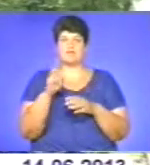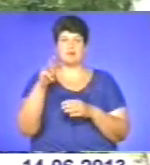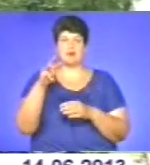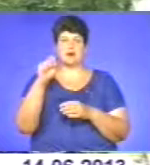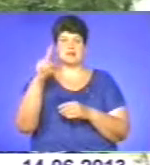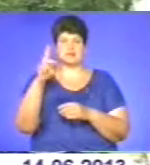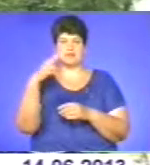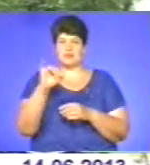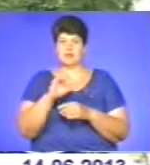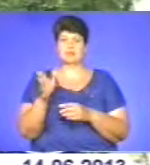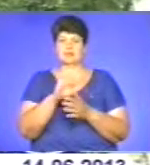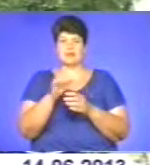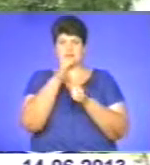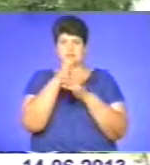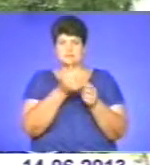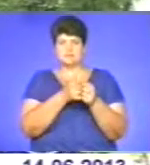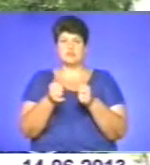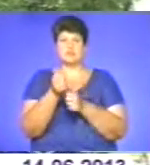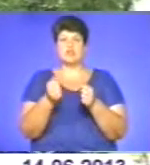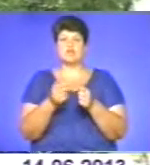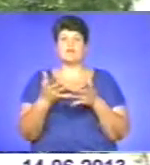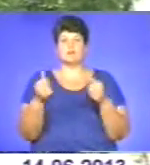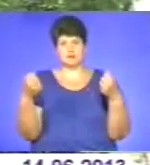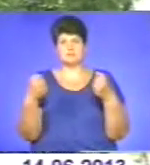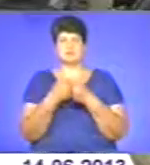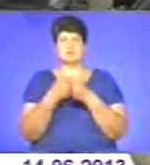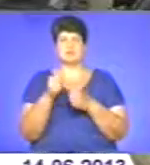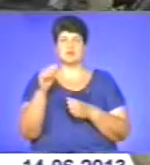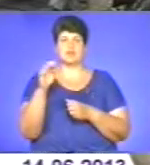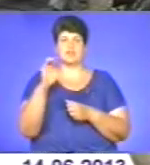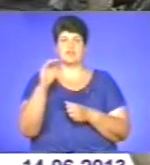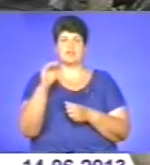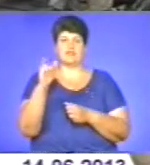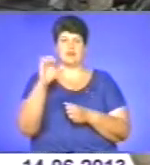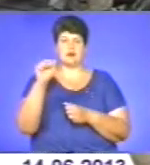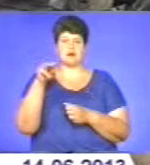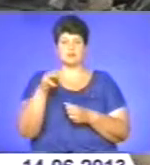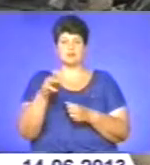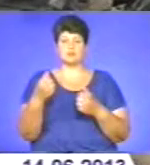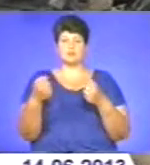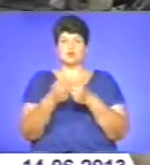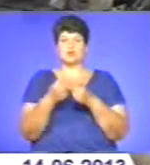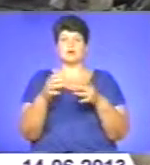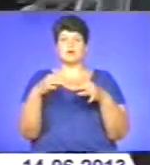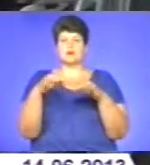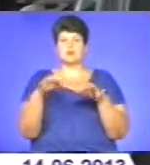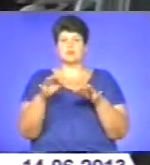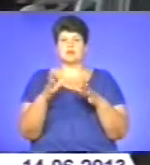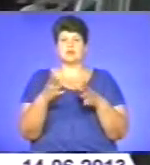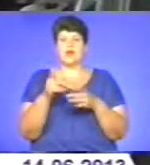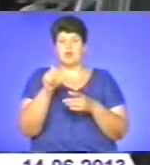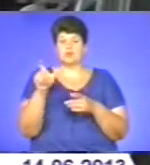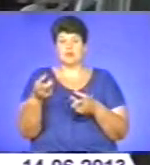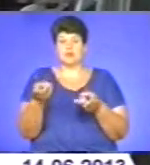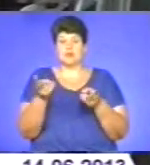виїхав на смугу зустрічного руху та допустив зіткнення з автомобілем «Фіат Скоду». У результаті удару пошкоджені автомобілі. Люди дивом залишилися